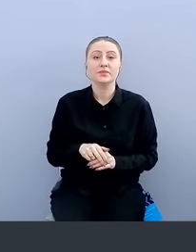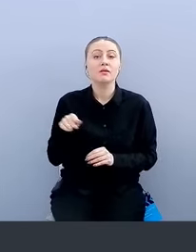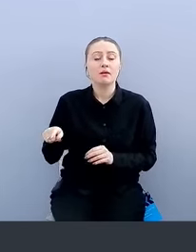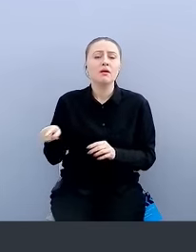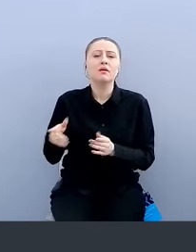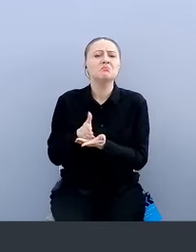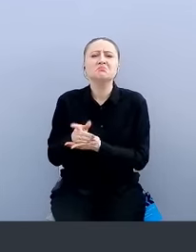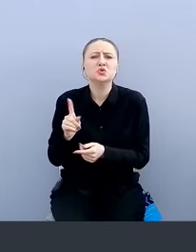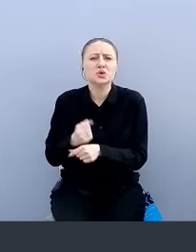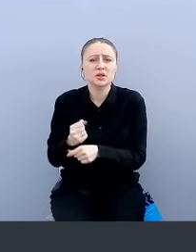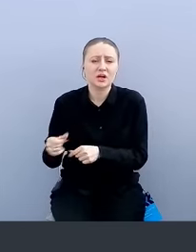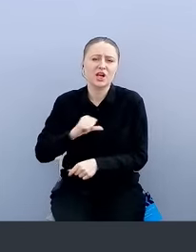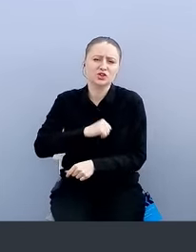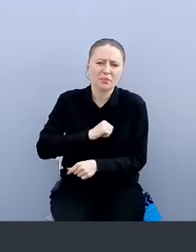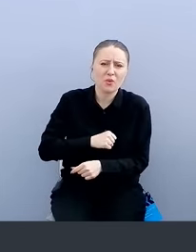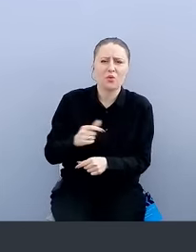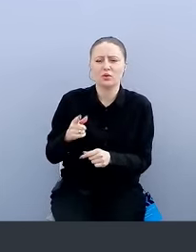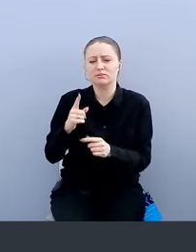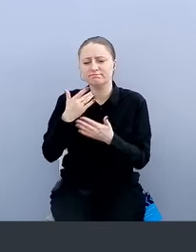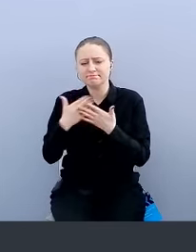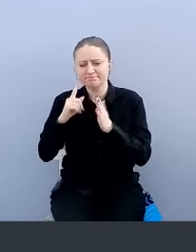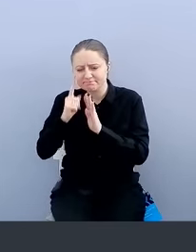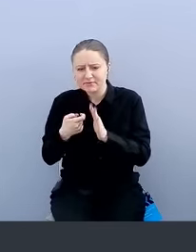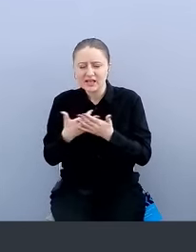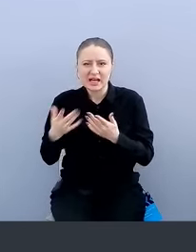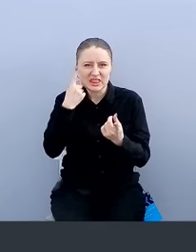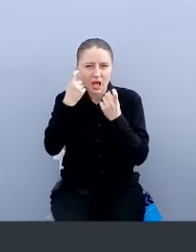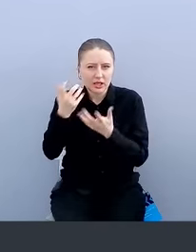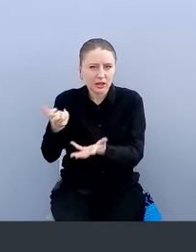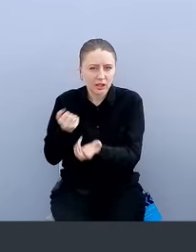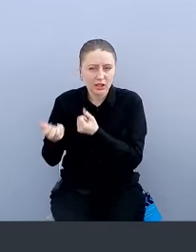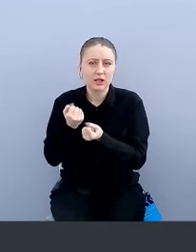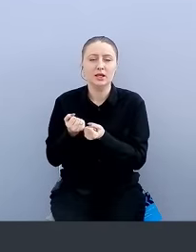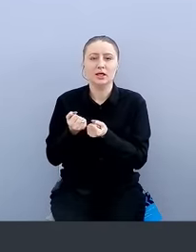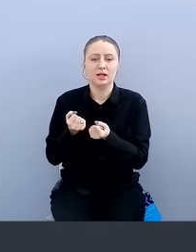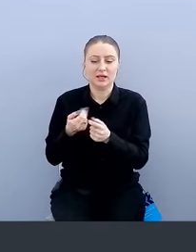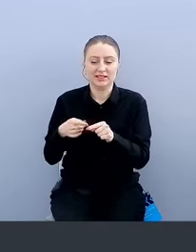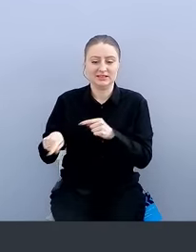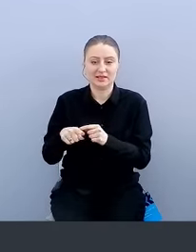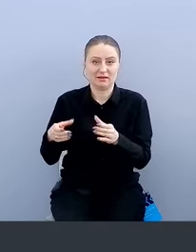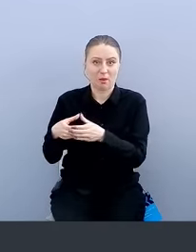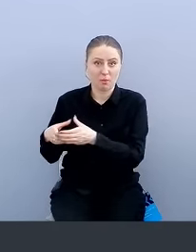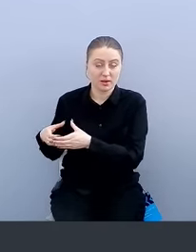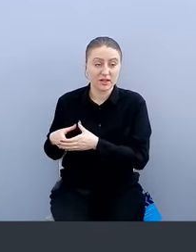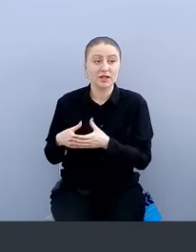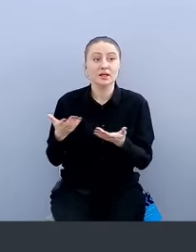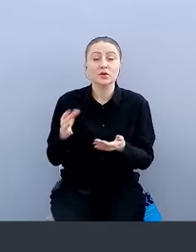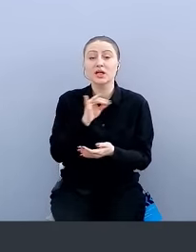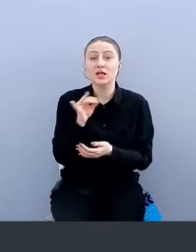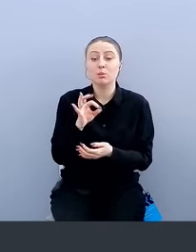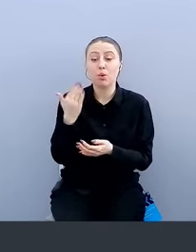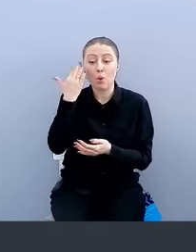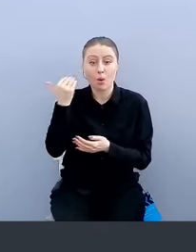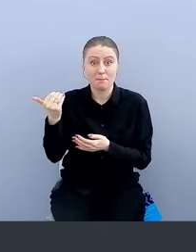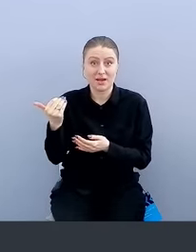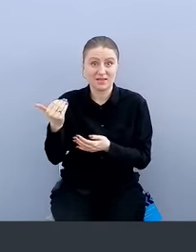там шпионажем. Различные данные получали из этих компаний. И по мотивам